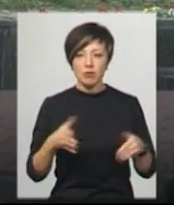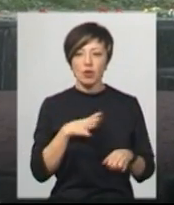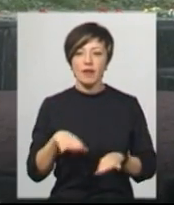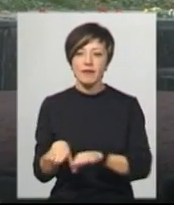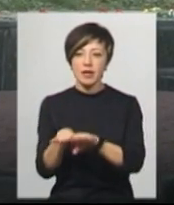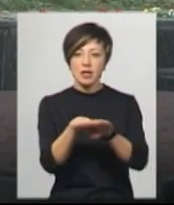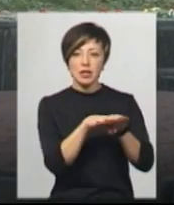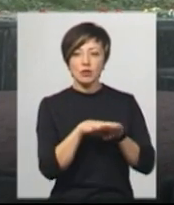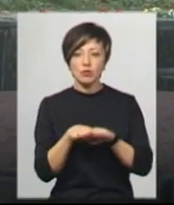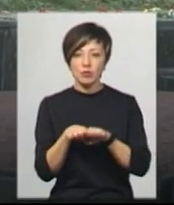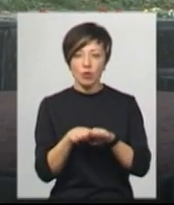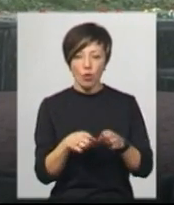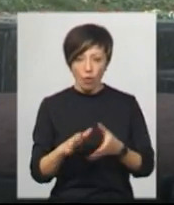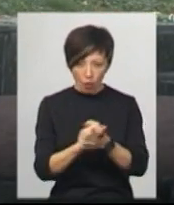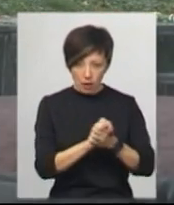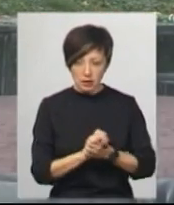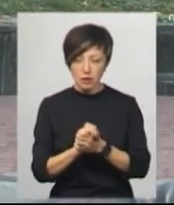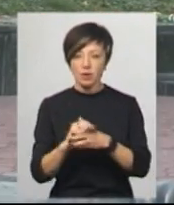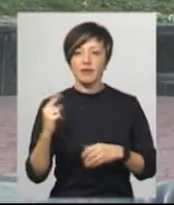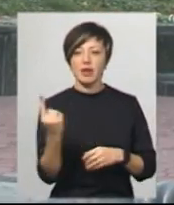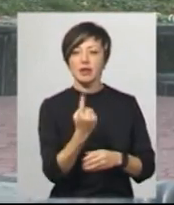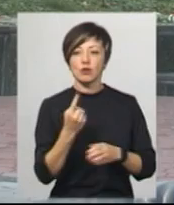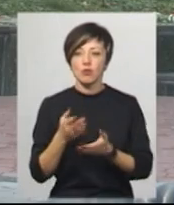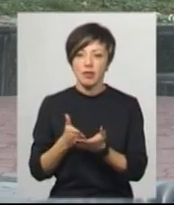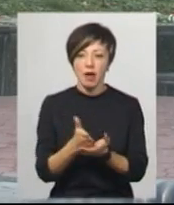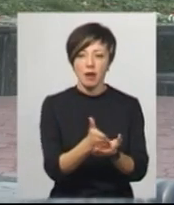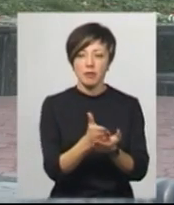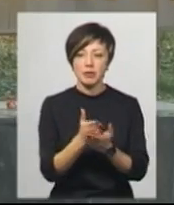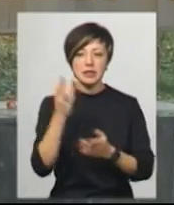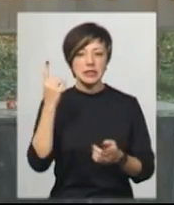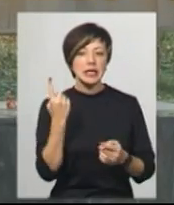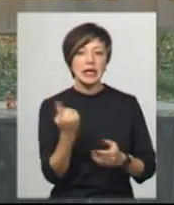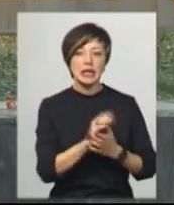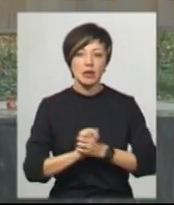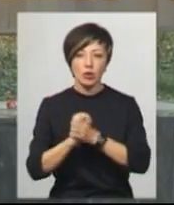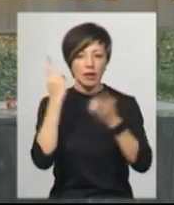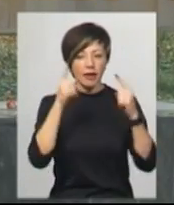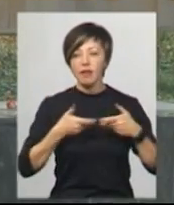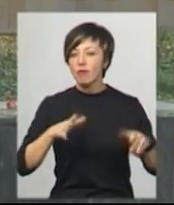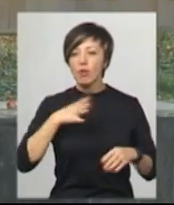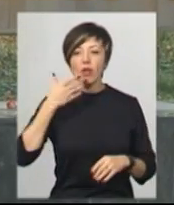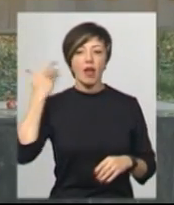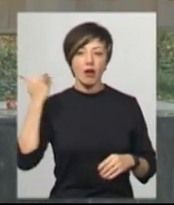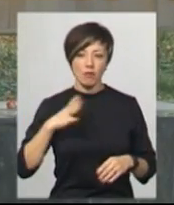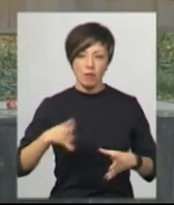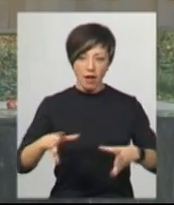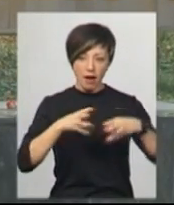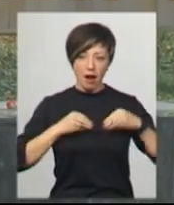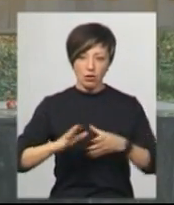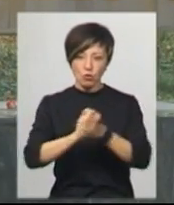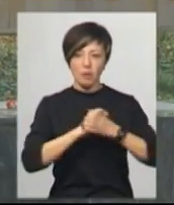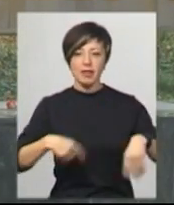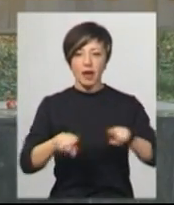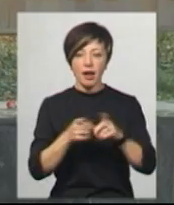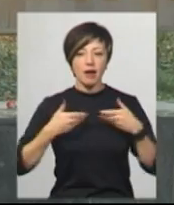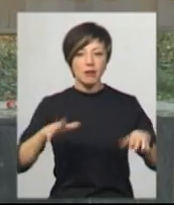єдиному кулаці, в єдиному напрямку і з єдиною ідеєю. Нам було легко, тому що ми були разом. І